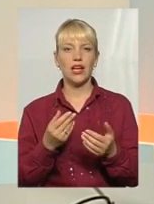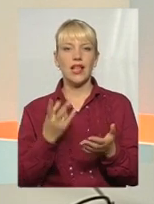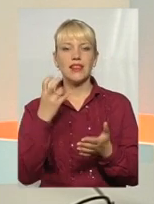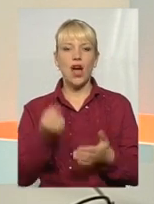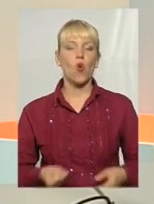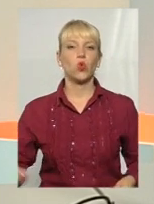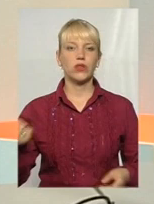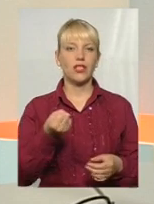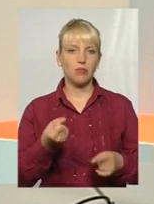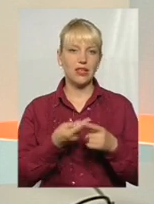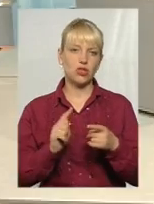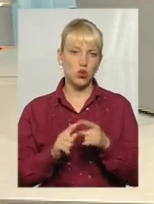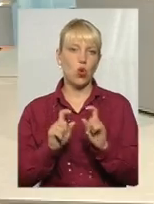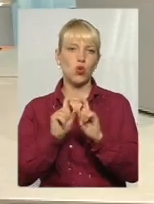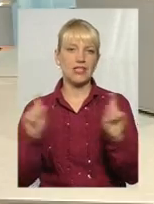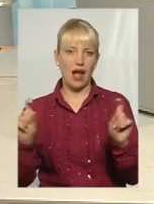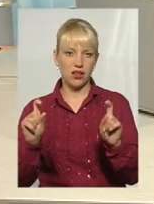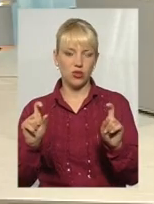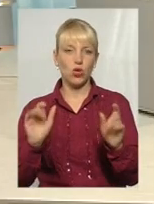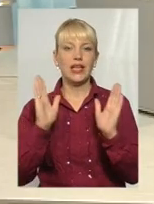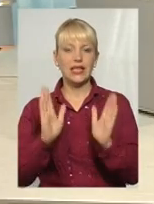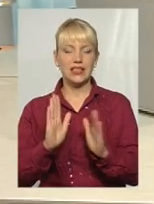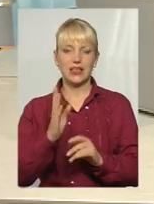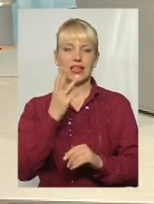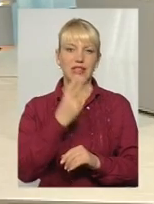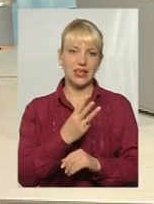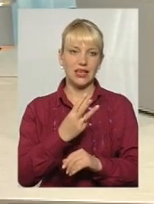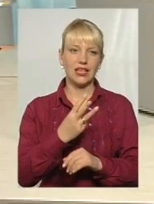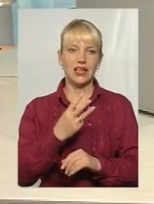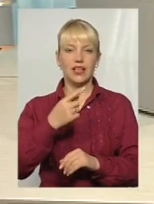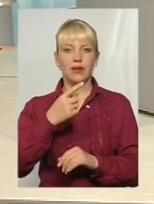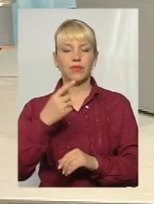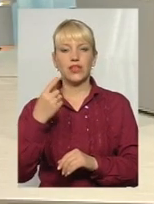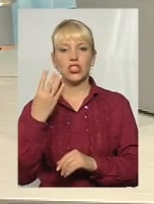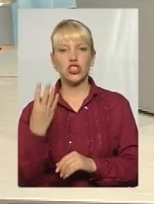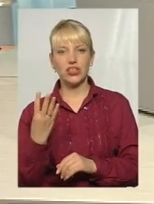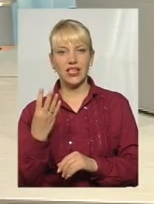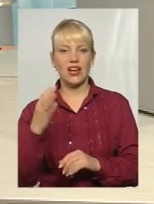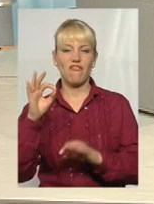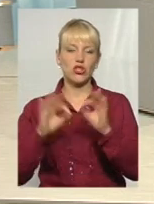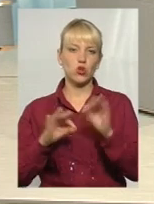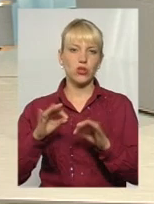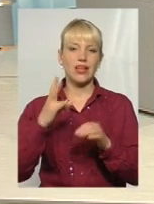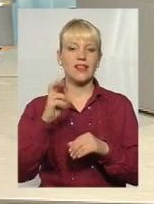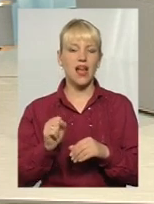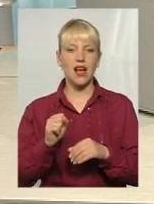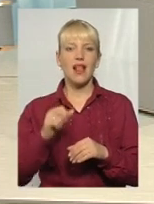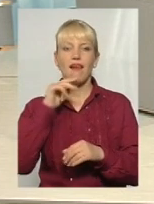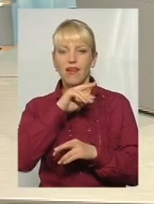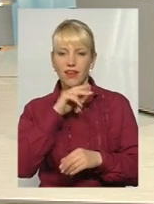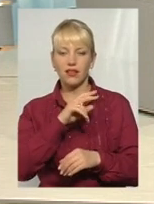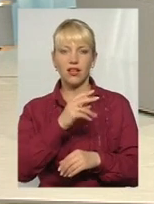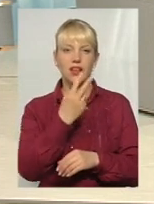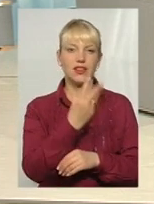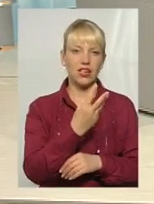утримання закладу. І тільки 3-4% йде на ліки, 3% на харчування і інші на